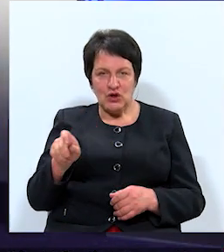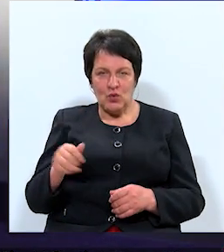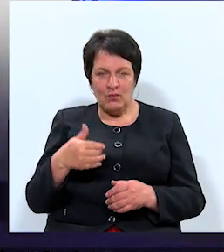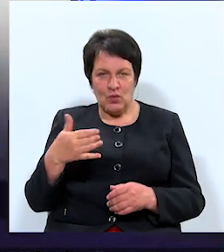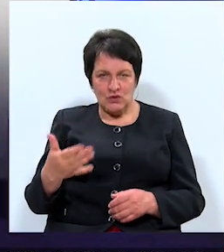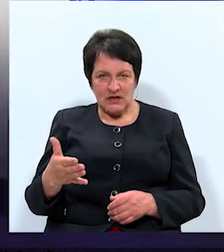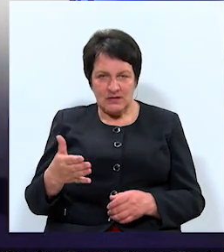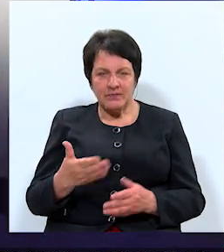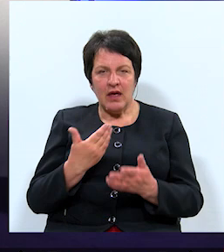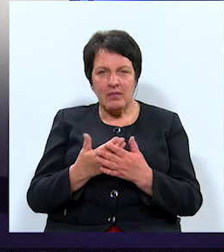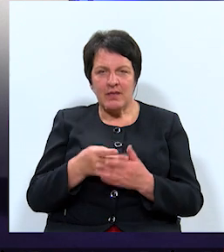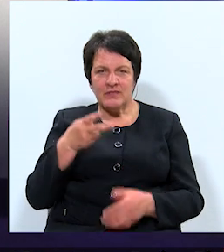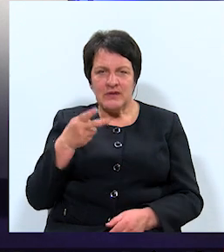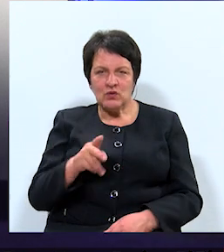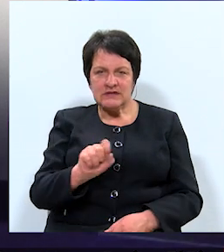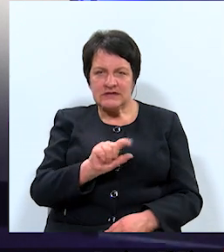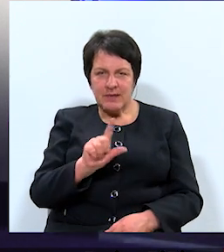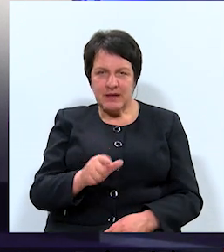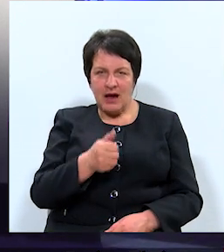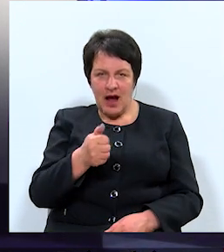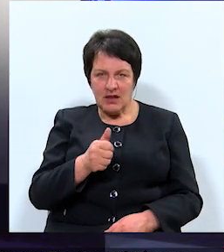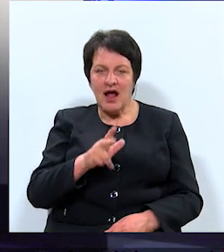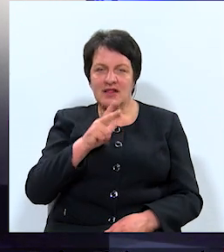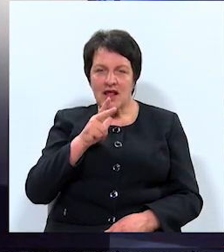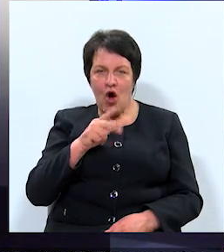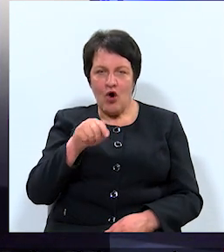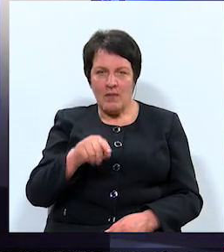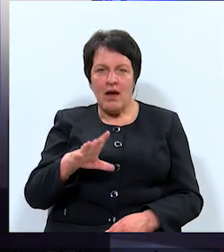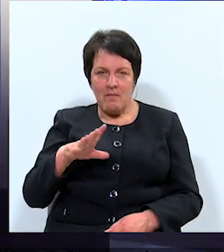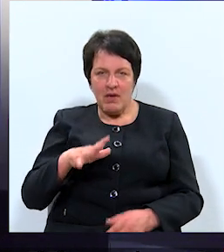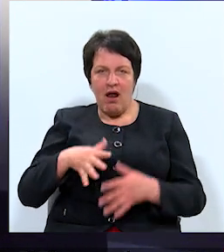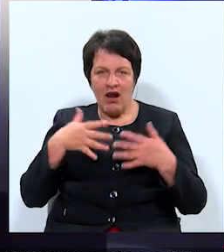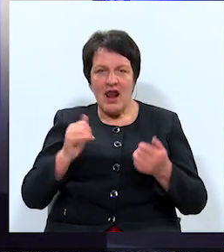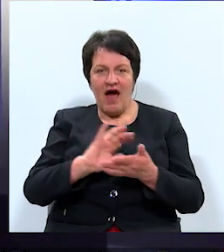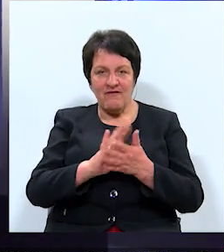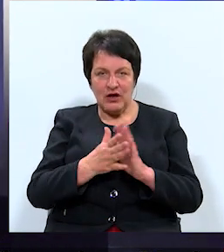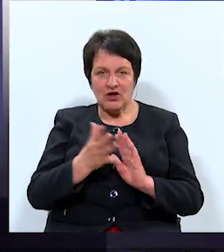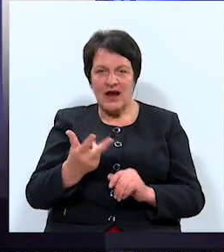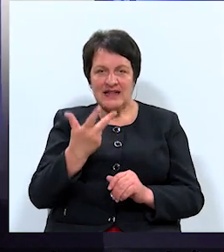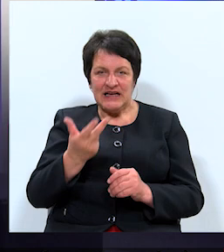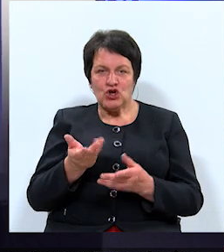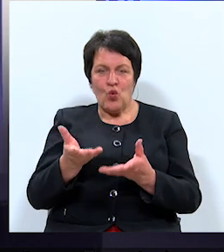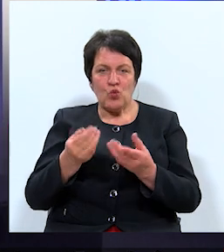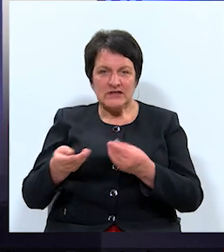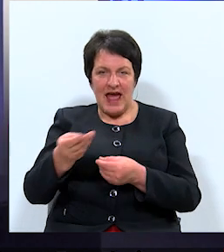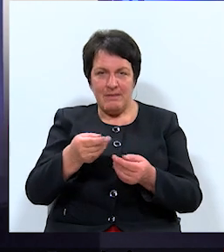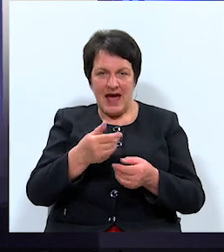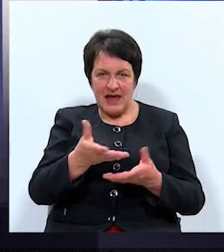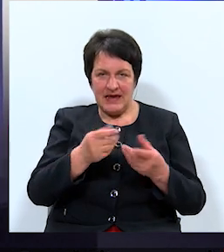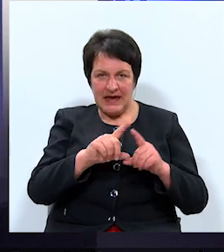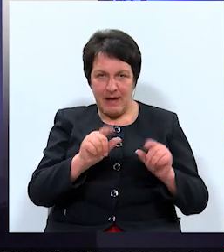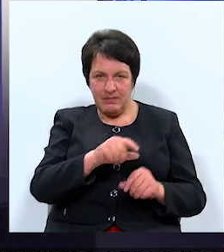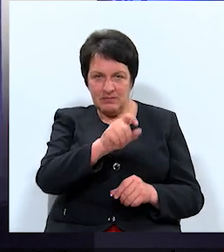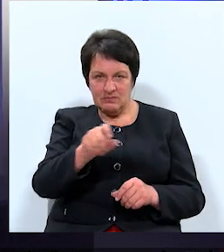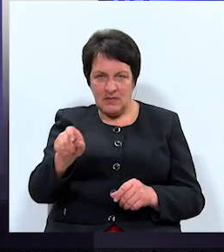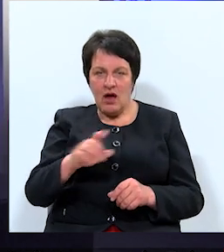piemēram, uz 2017. gadu Daugavpilī bija lielā vienošanās ar trīs uzņēmējiem, kuriem bija jāienāk Daugavpilī,